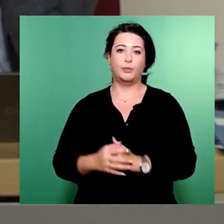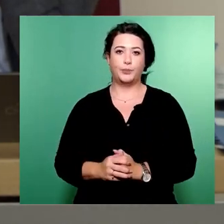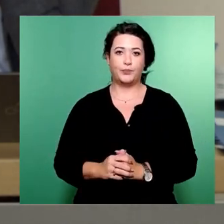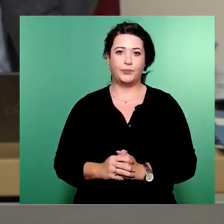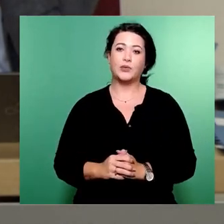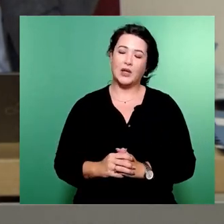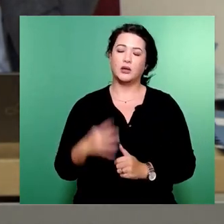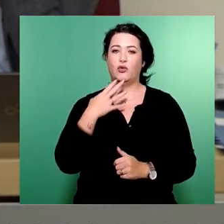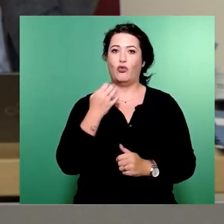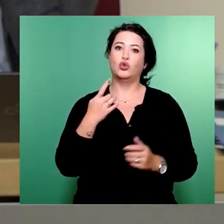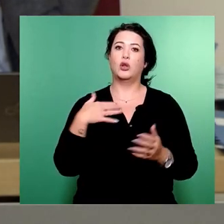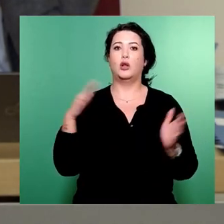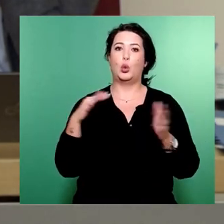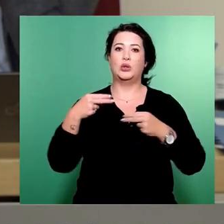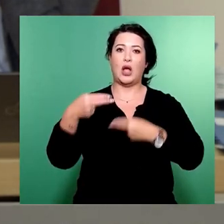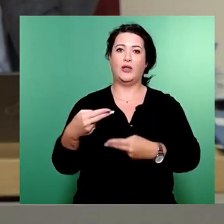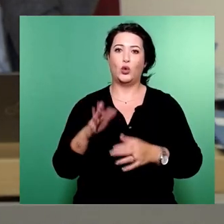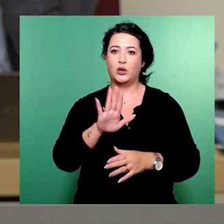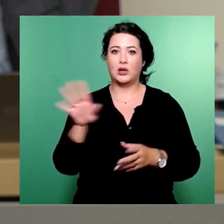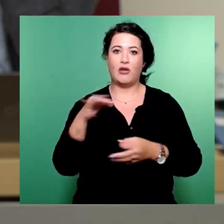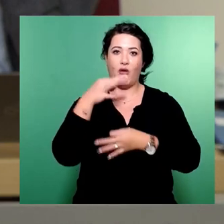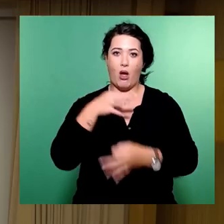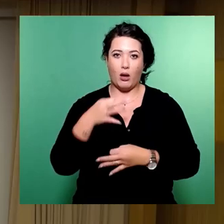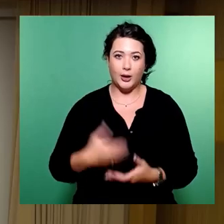auf Ihre Fragen. Ja, ich danke Ihnen.